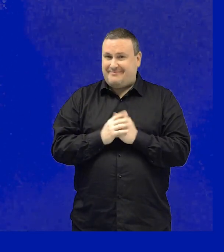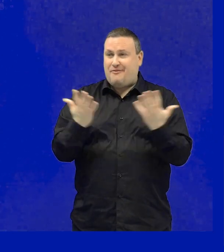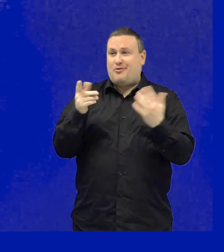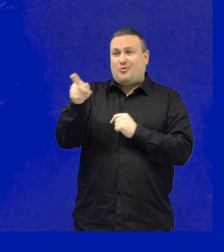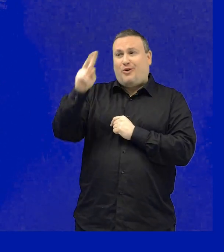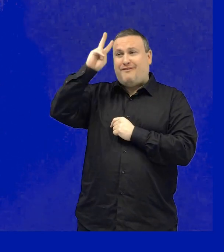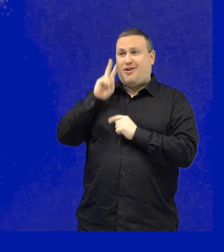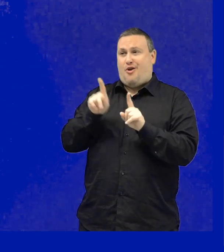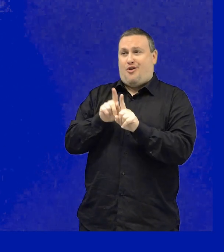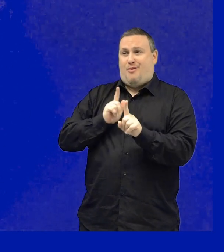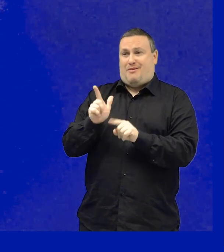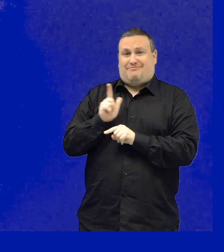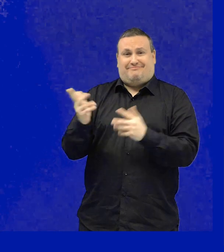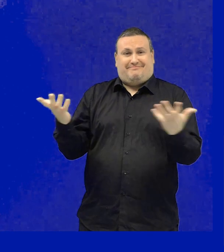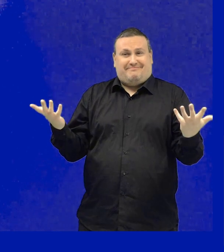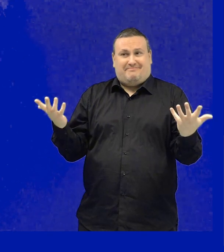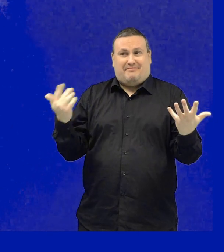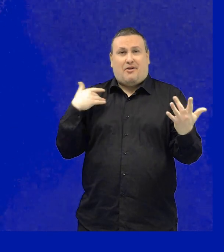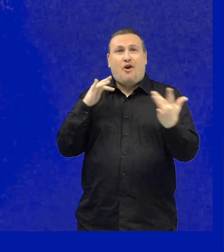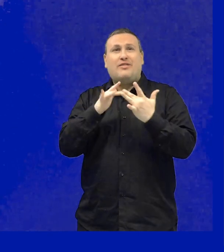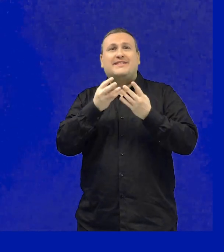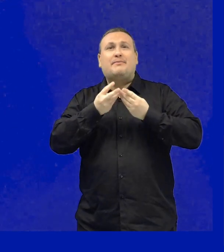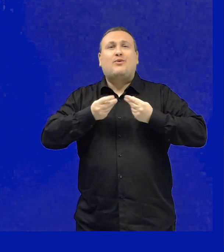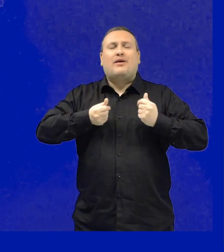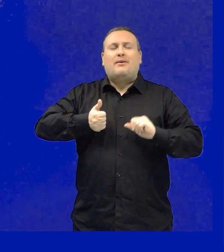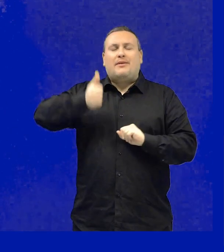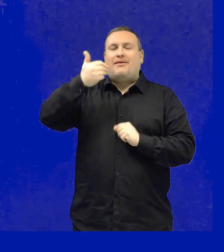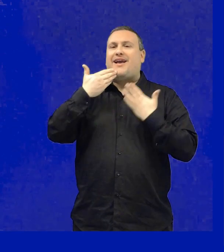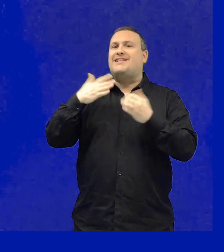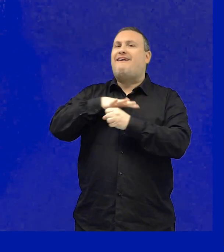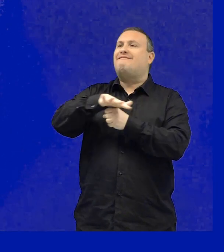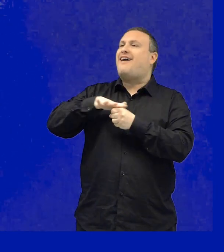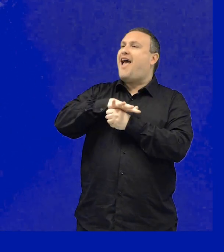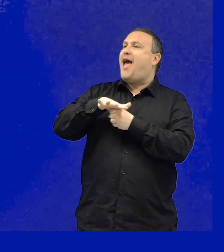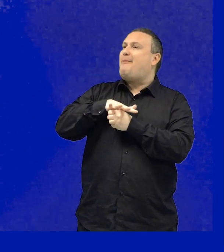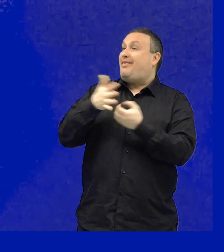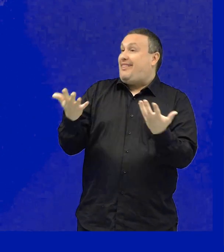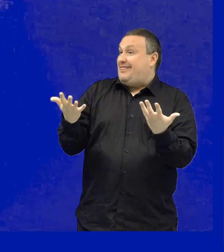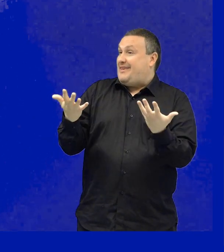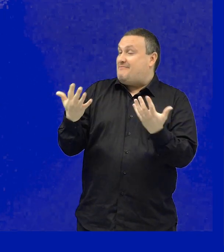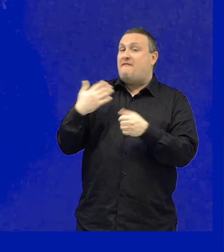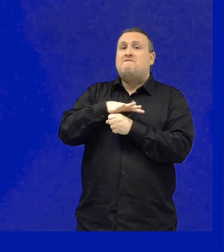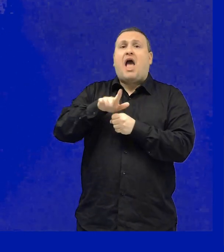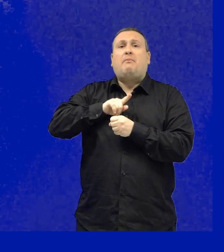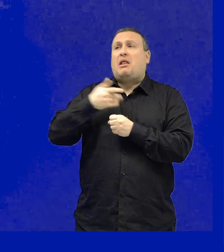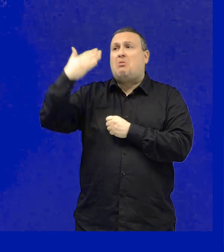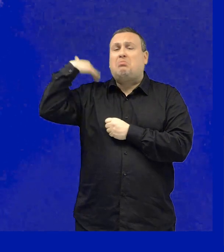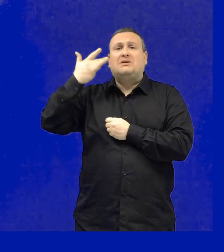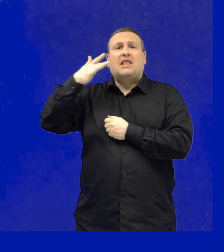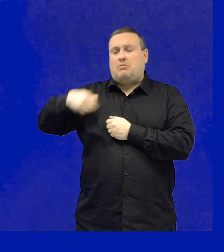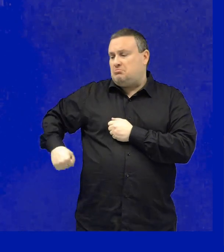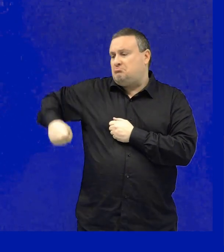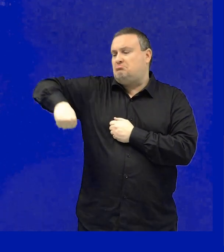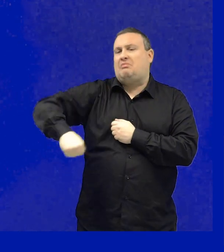loro. Forse tu come me, Veronica, siamo entrati in contatto con la spiritualità grazie alle nostre famiglie. La mia